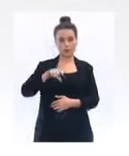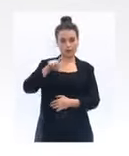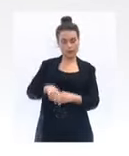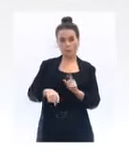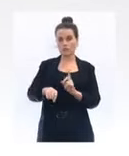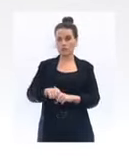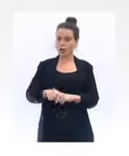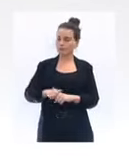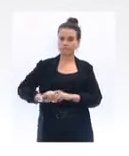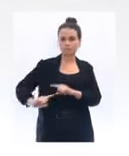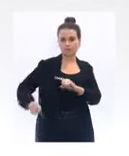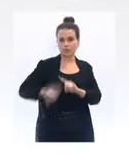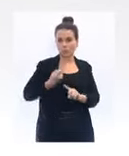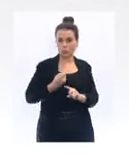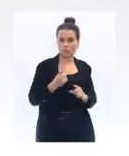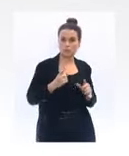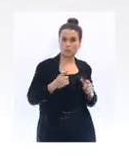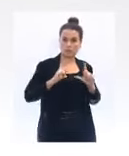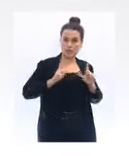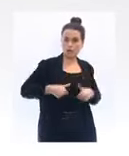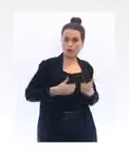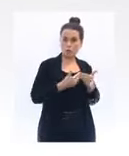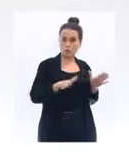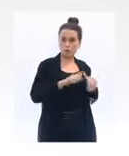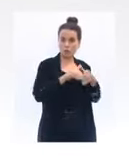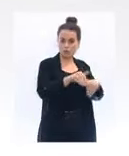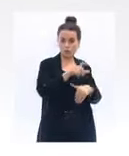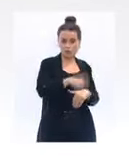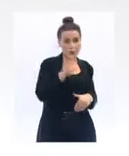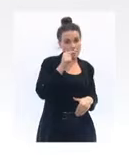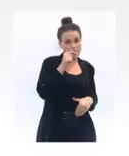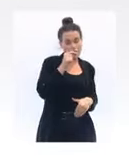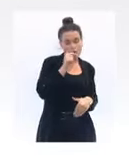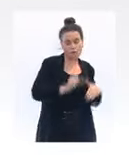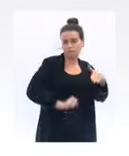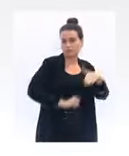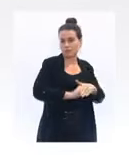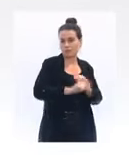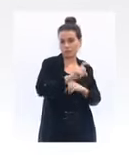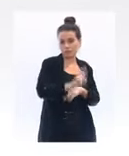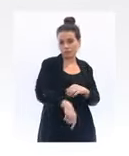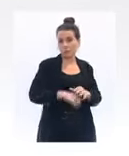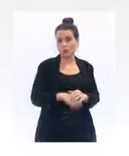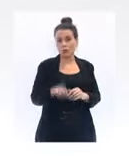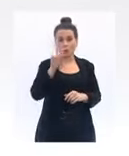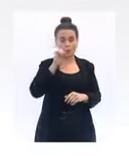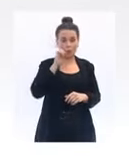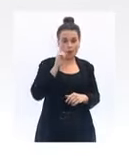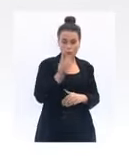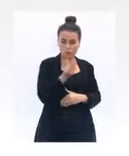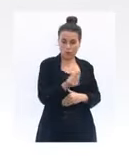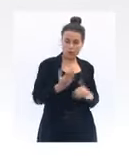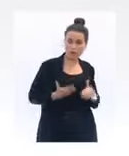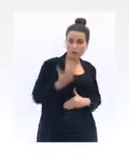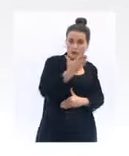fondamental de maintenir ouverte notre école tant que nous le pourrons. Il y va de l'avenir de l'éducation, de l'avenir de notre jeunesse